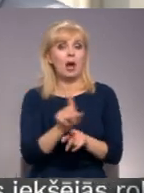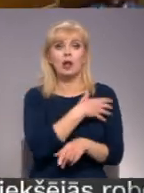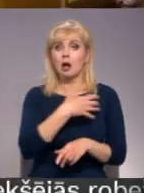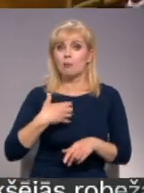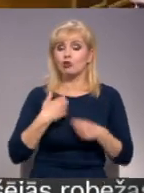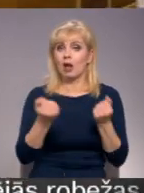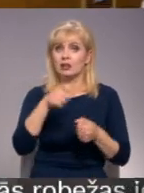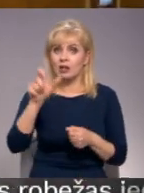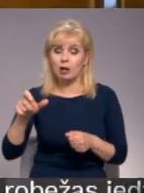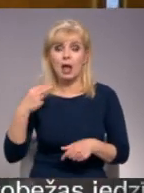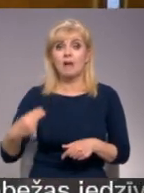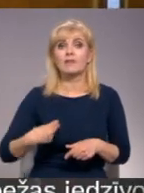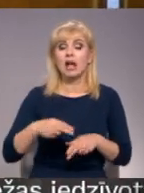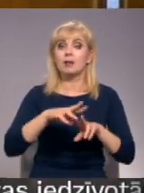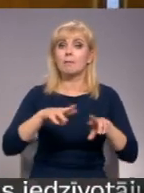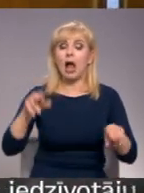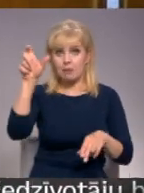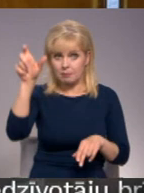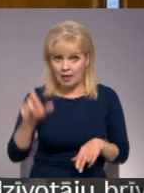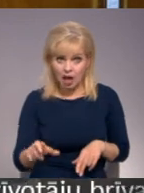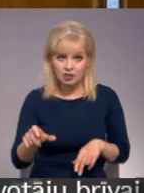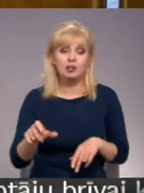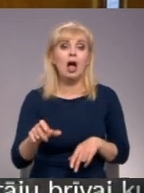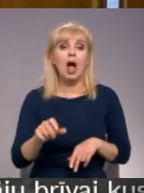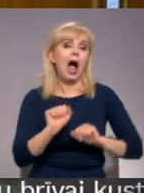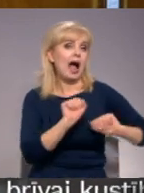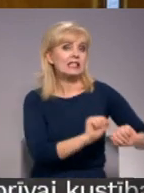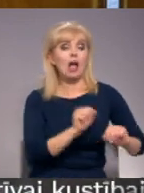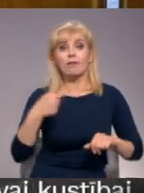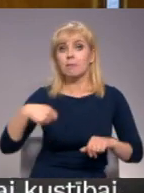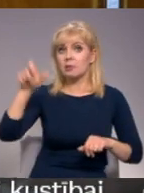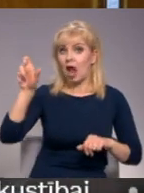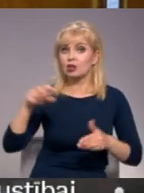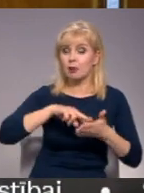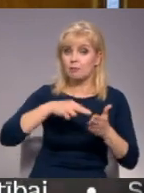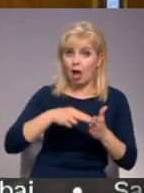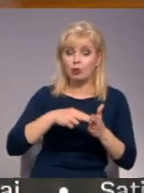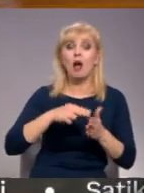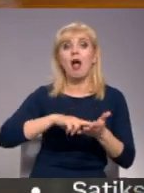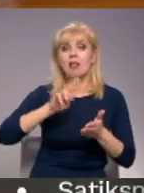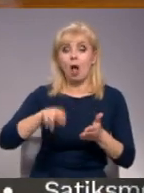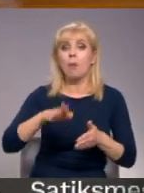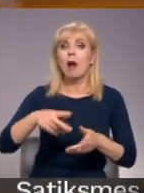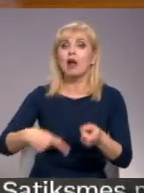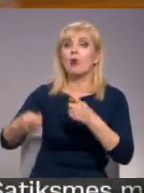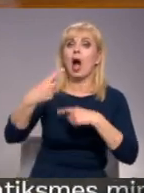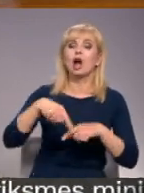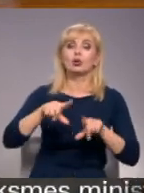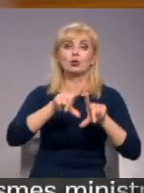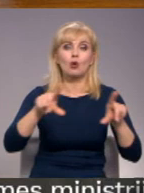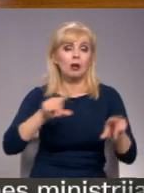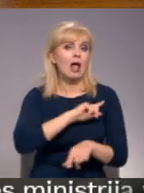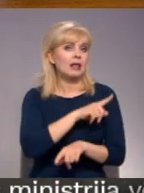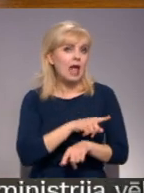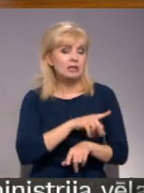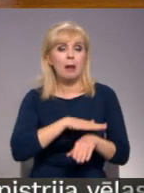darbiniekus. Francijas premjerministrs Eduars Philips aizstāva prezidenta plānus ļaut bērniem atgriezties skolās, norādot, ka nespēja